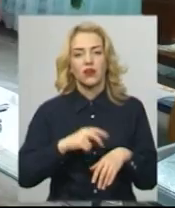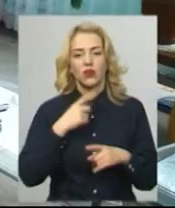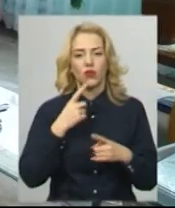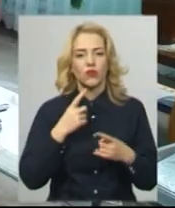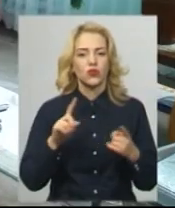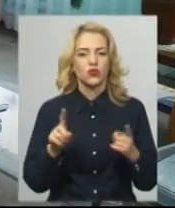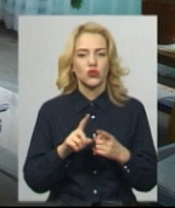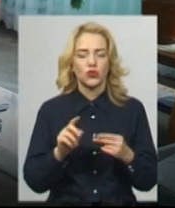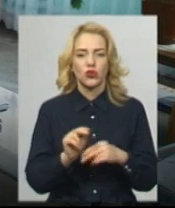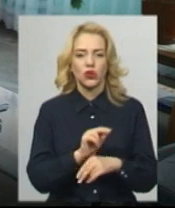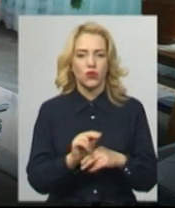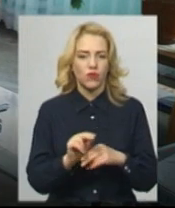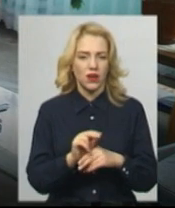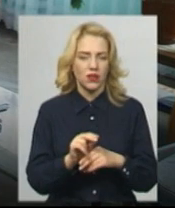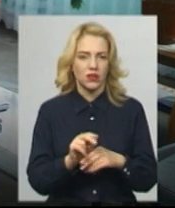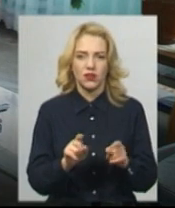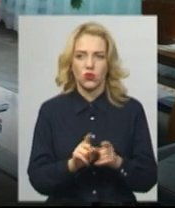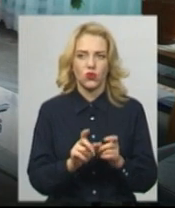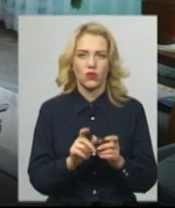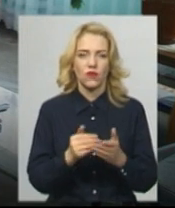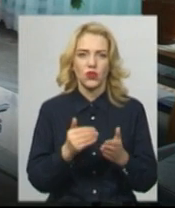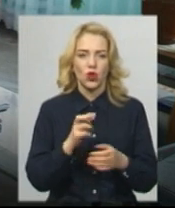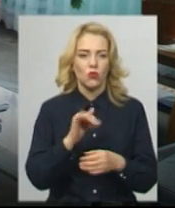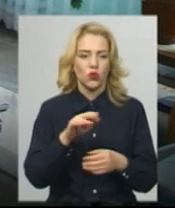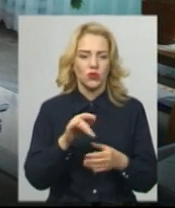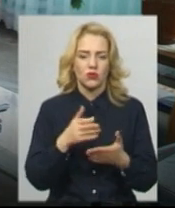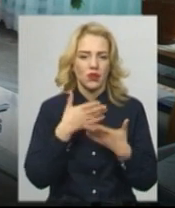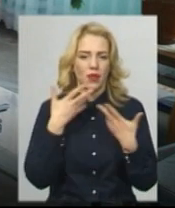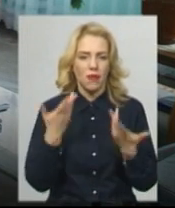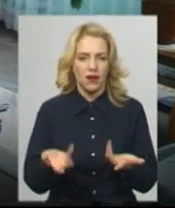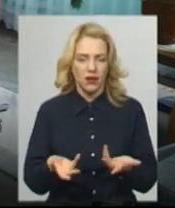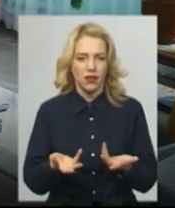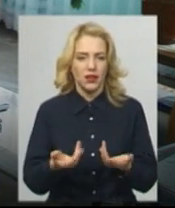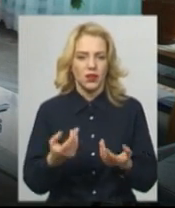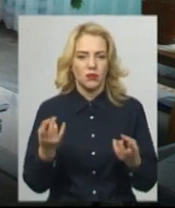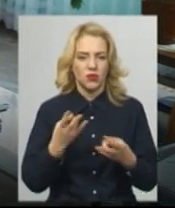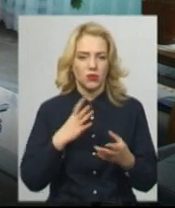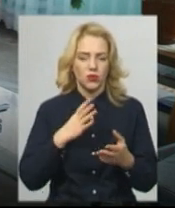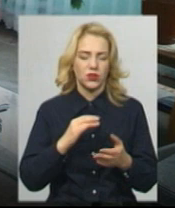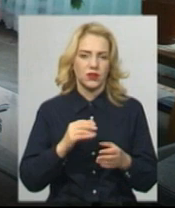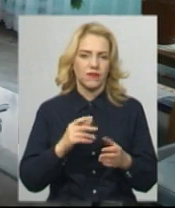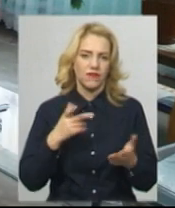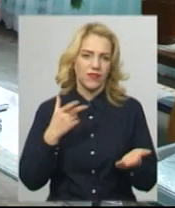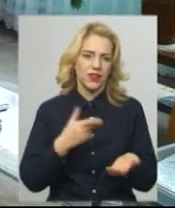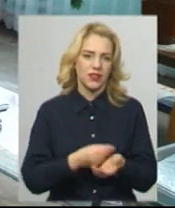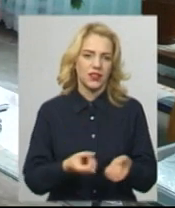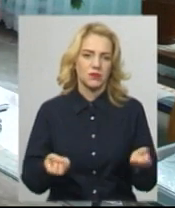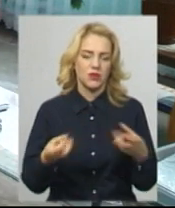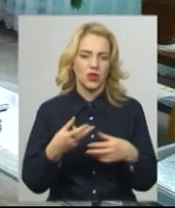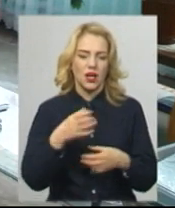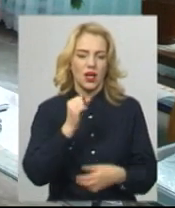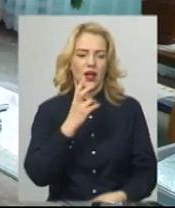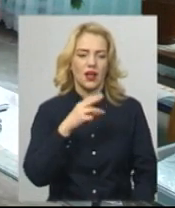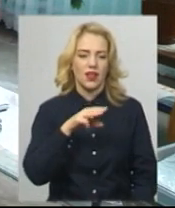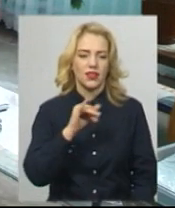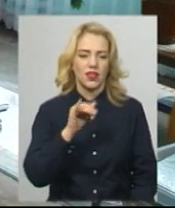існує. Лікування немає симптоматичного. Має бути введений специфічний антитоксин, який